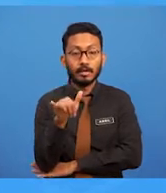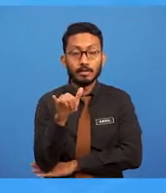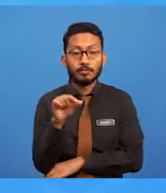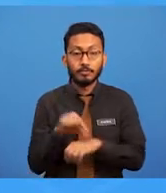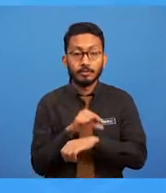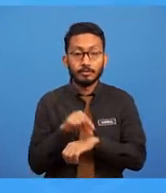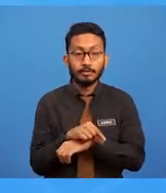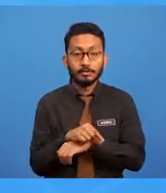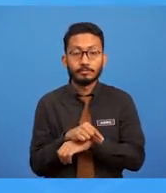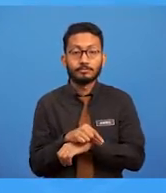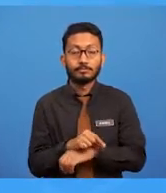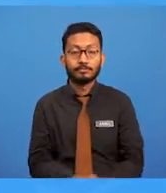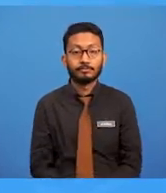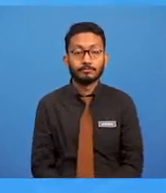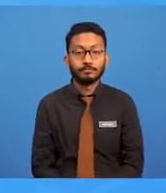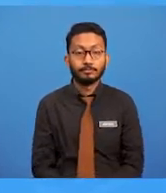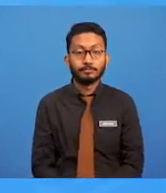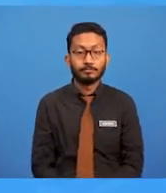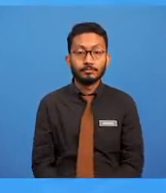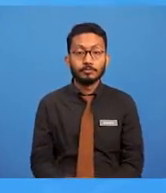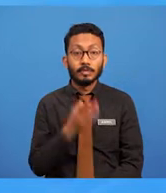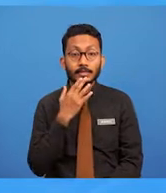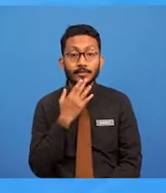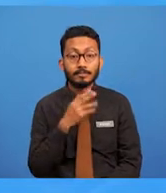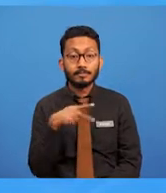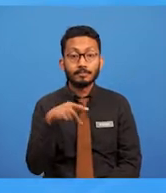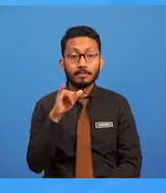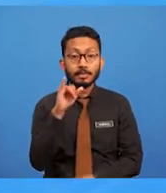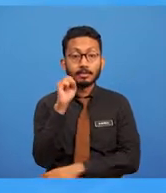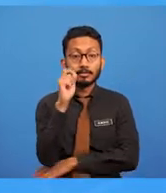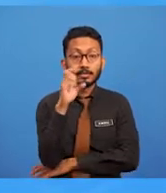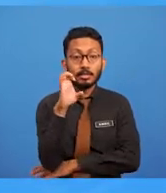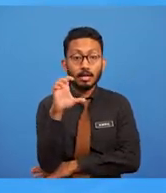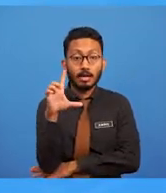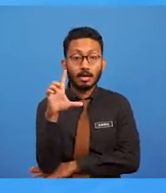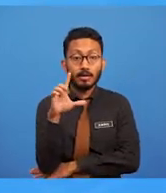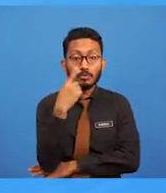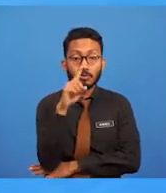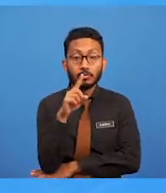dikenali sebagai piksel untuk menentukan rupa bentuk imej.